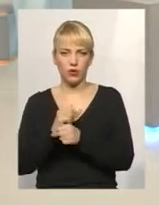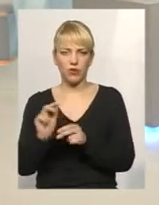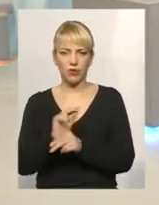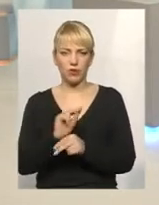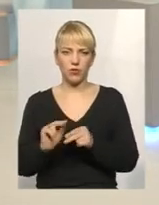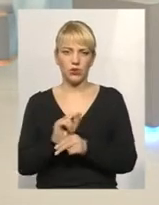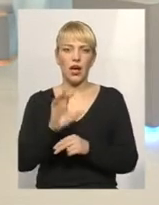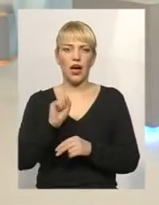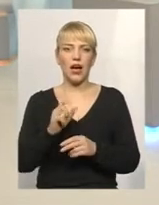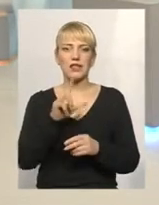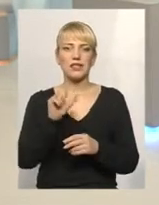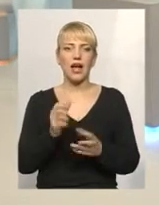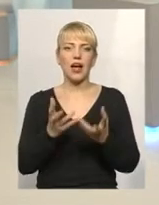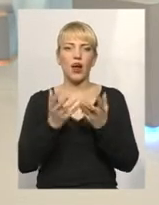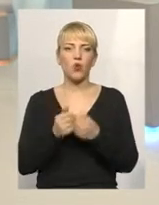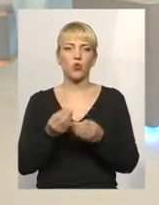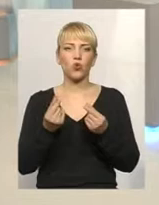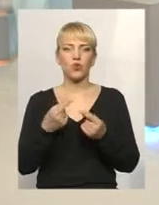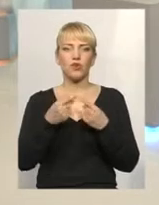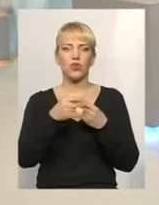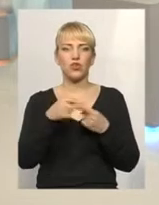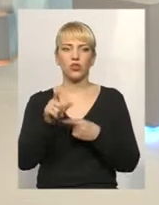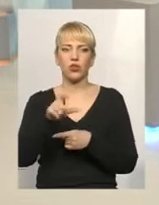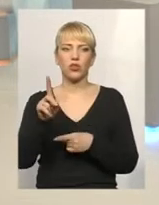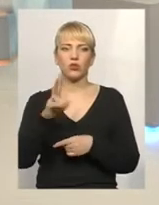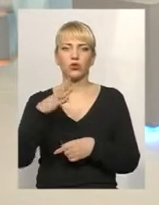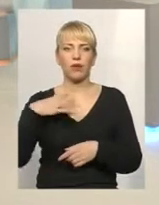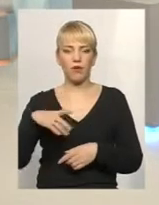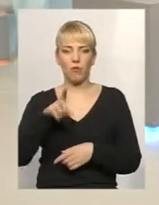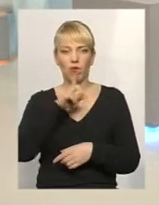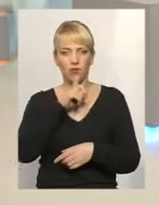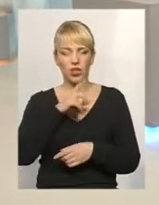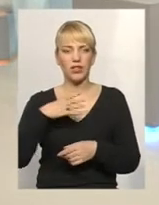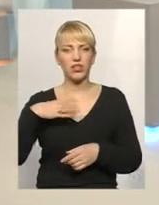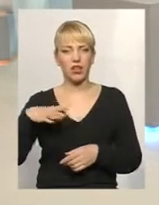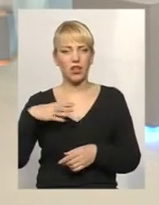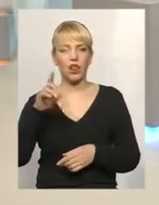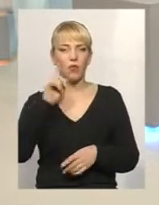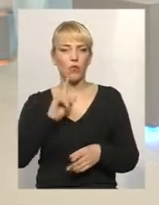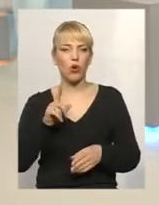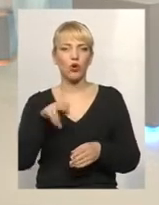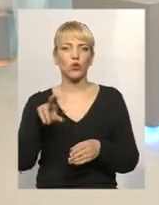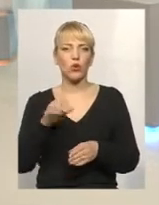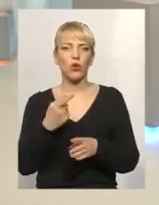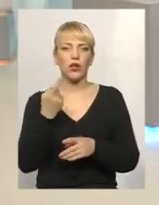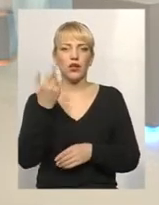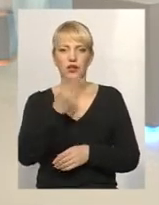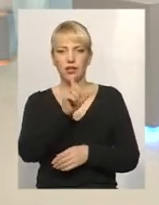за рахунок коштів інших, які здавали тих день. Терплячі мовчали і чекали, поки до них дійде черга.